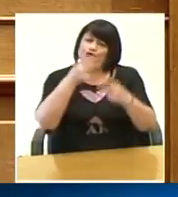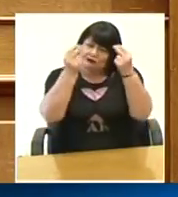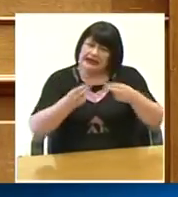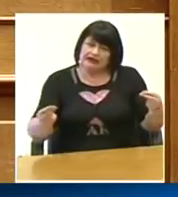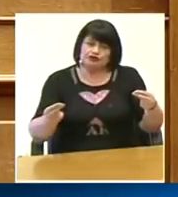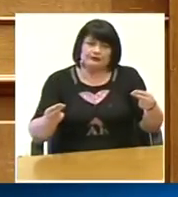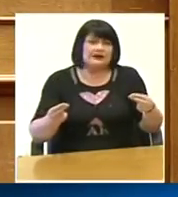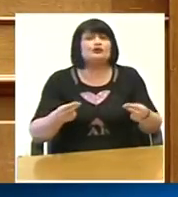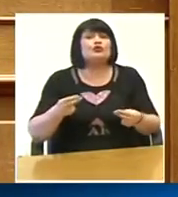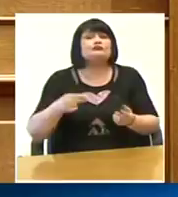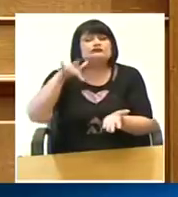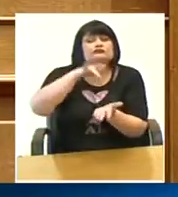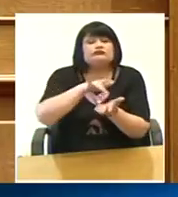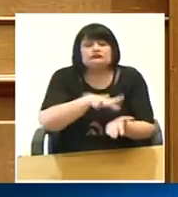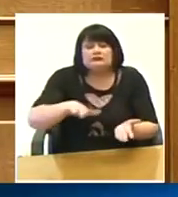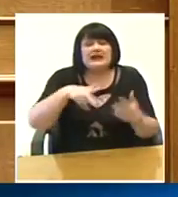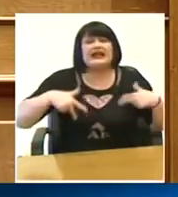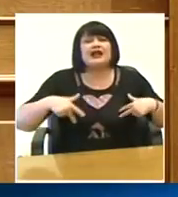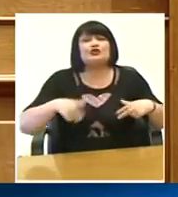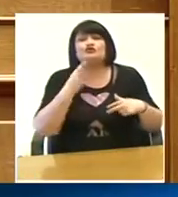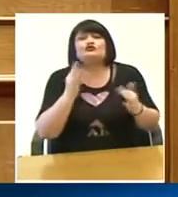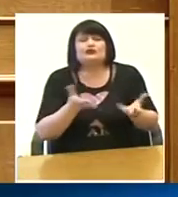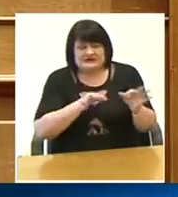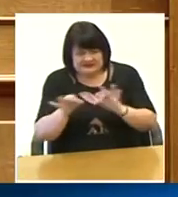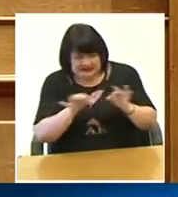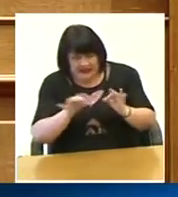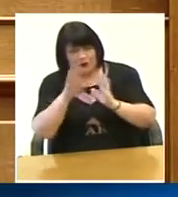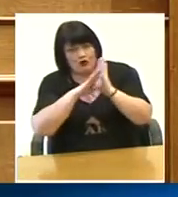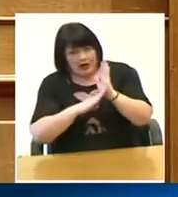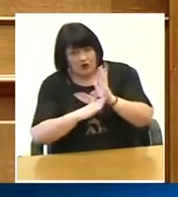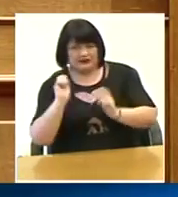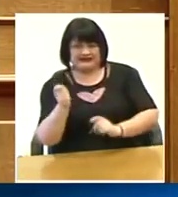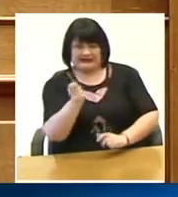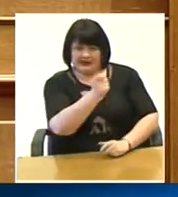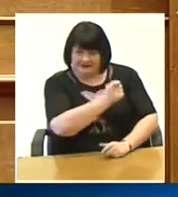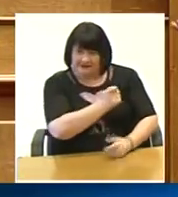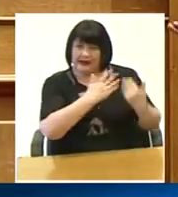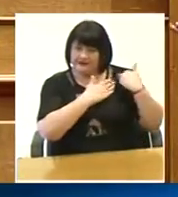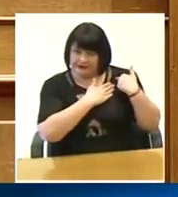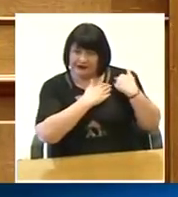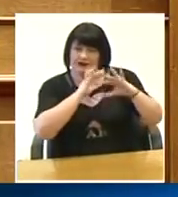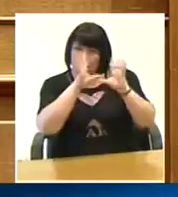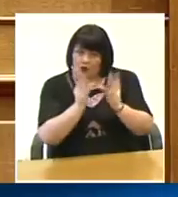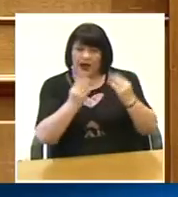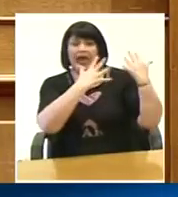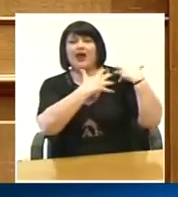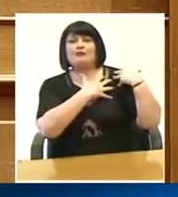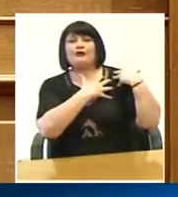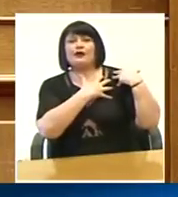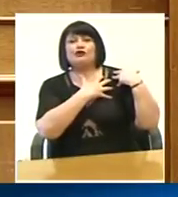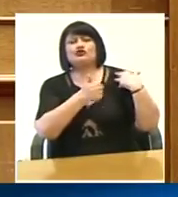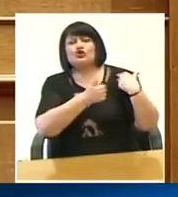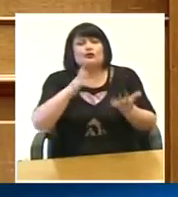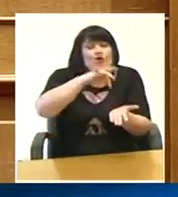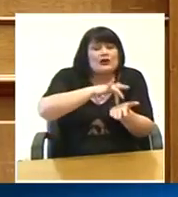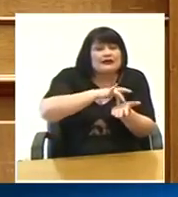σχέδιο να μοιράζει τα λεφτά να λέει τους κανόνες να δίνει όλη αυτή την αρμοδιότητα όλες τις αποκεντρωμένες δομές